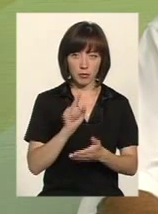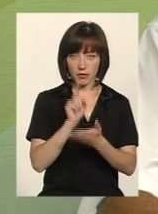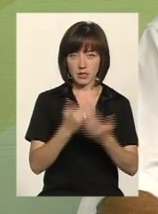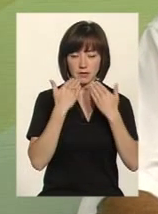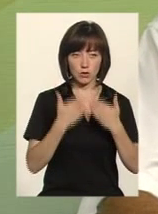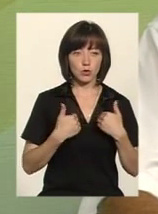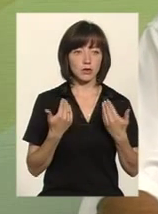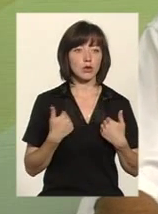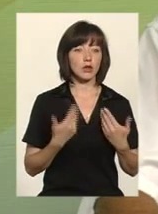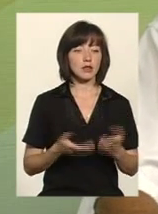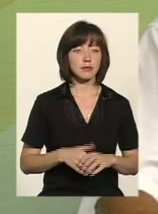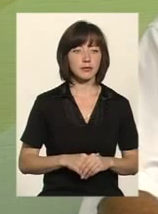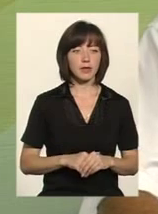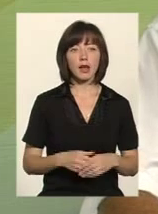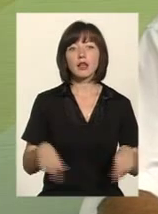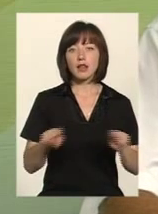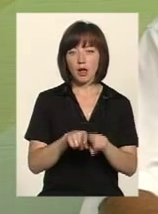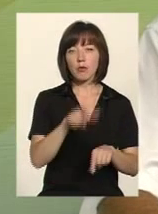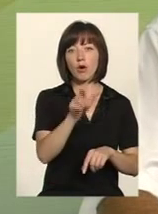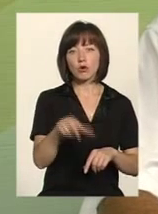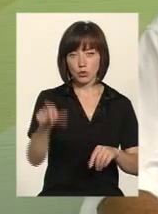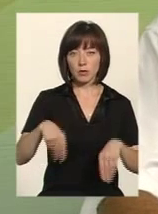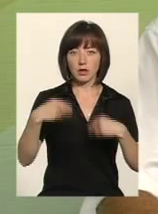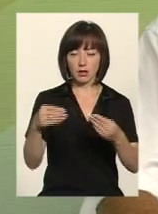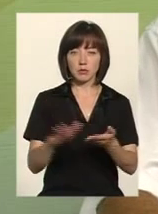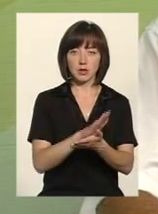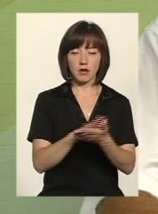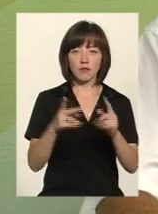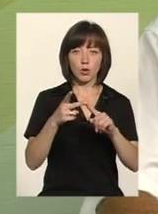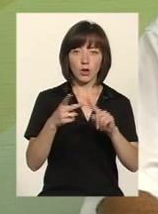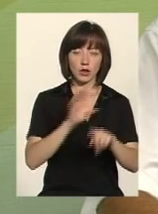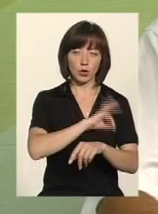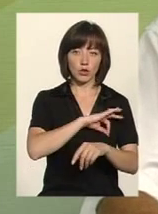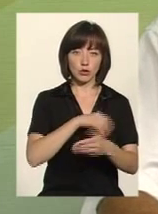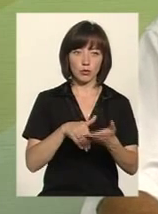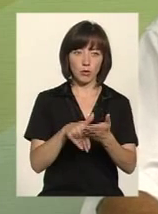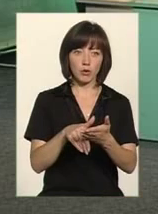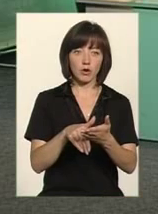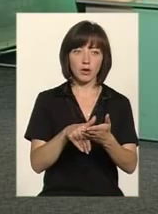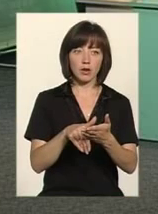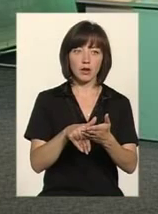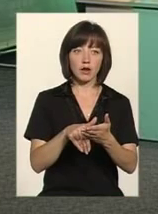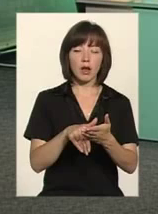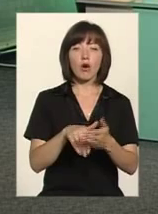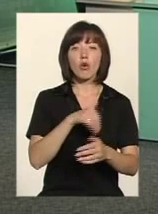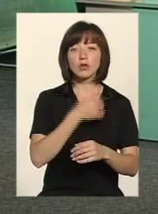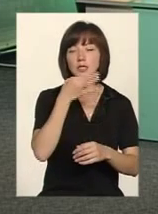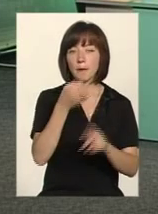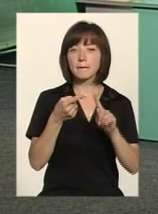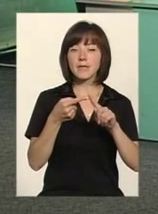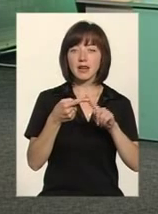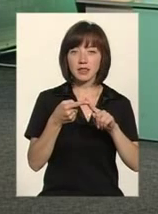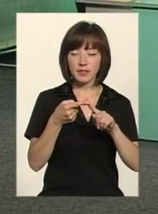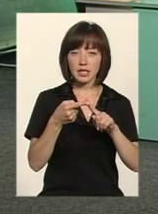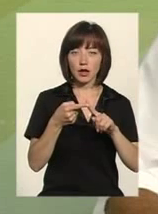звернутися до нас. І таким особам буде надана безоплатна вторинна права допомоги. Також хочу зазначити, що первинна